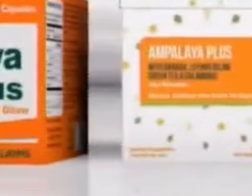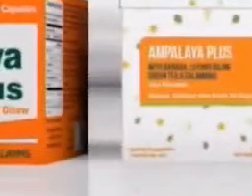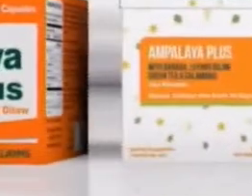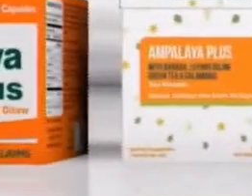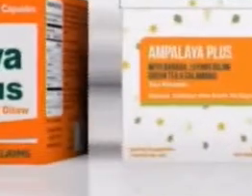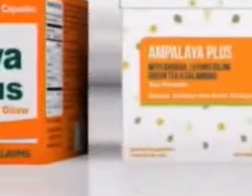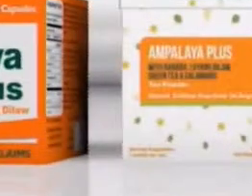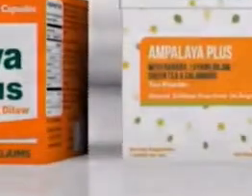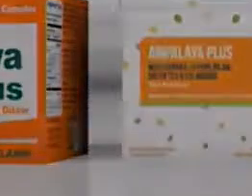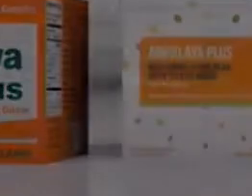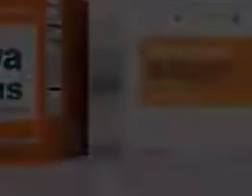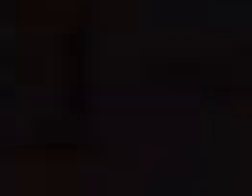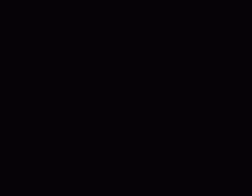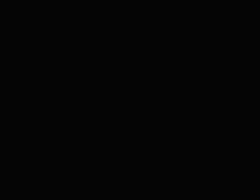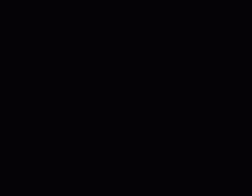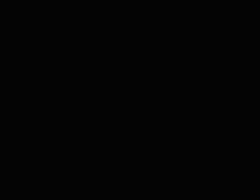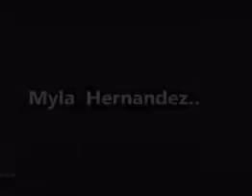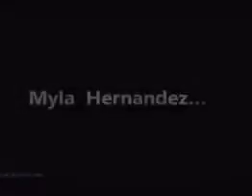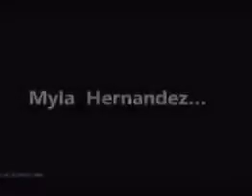Ampalaya Plus